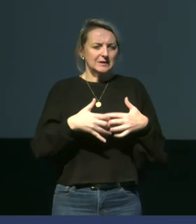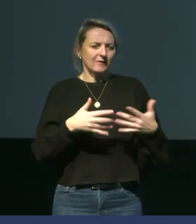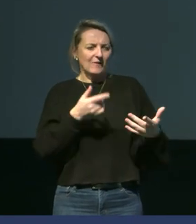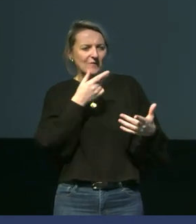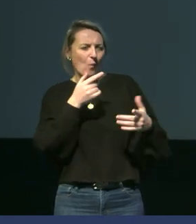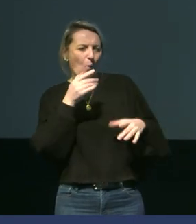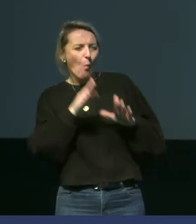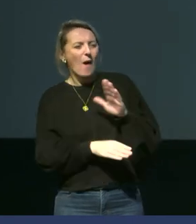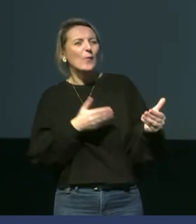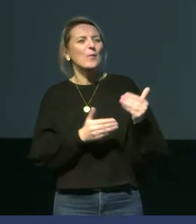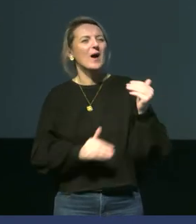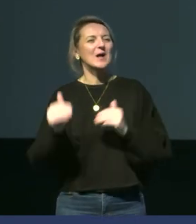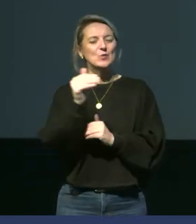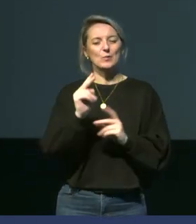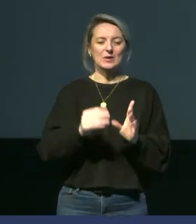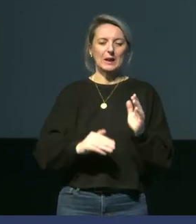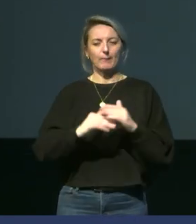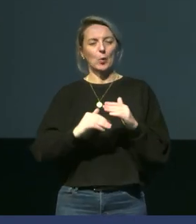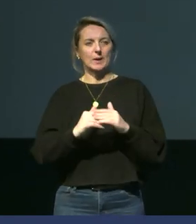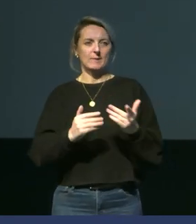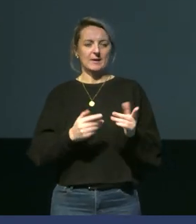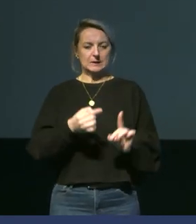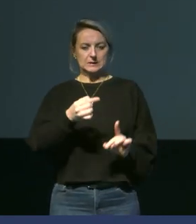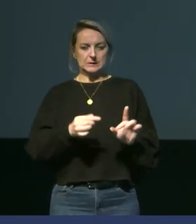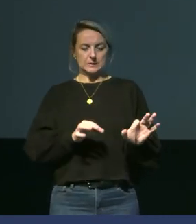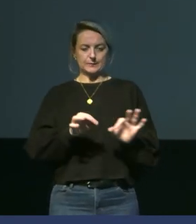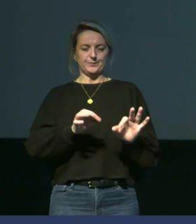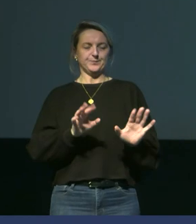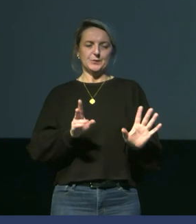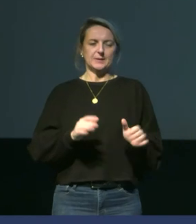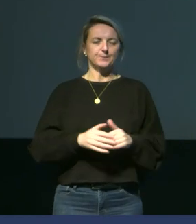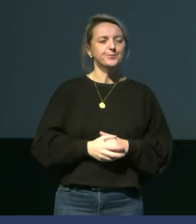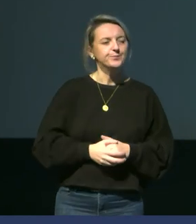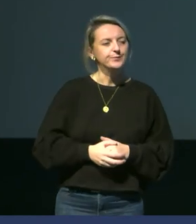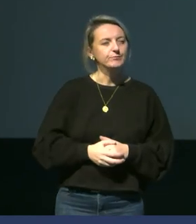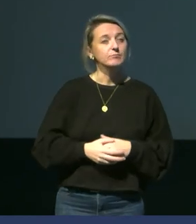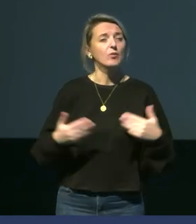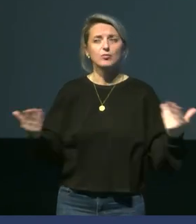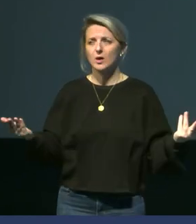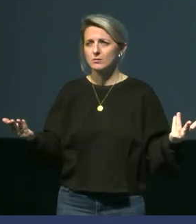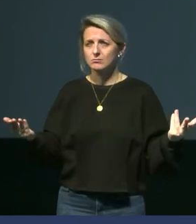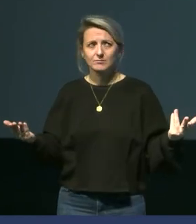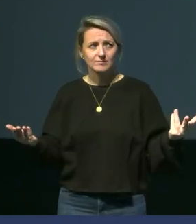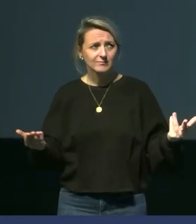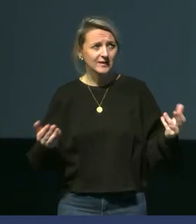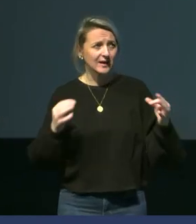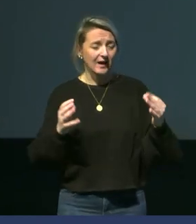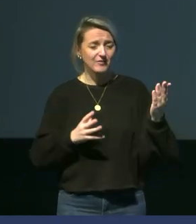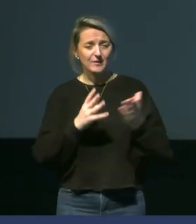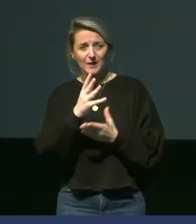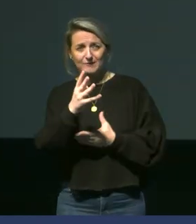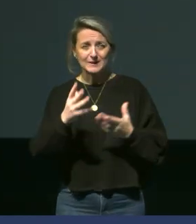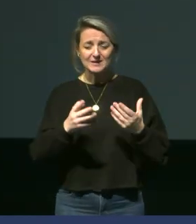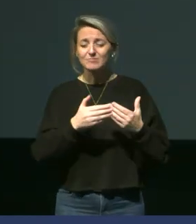pourraient rencontrer leur seuil de thermorégulation à ce niveau-là. Voilà pour les perspectives de ces